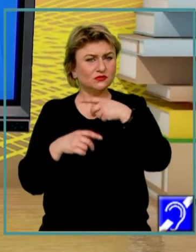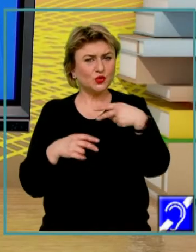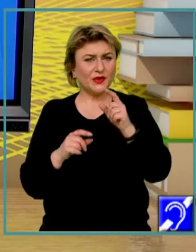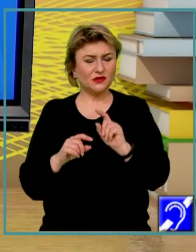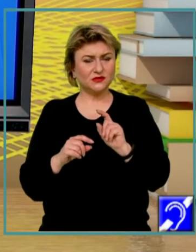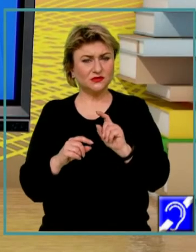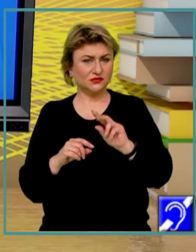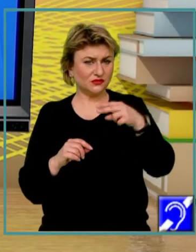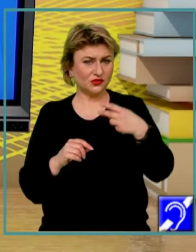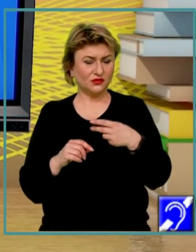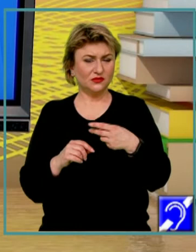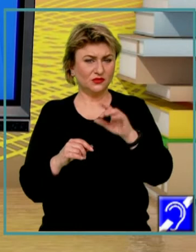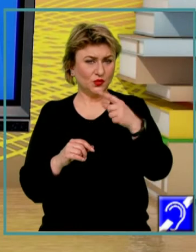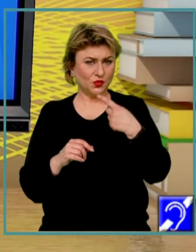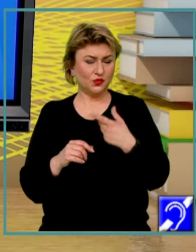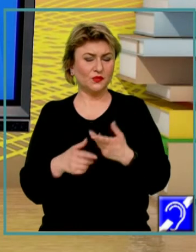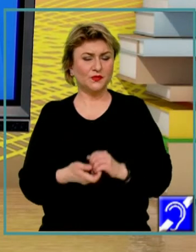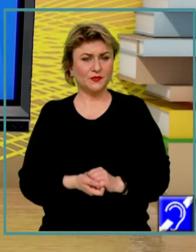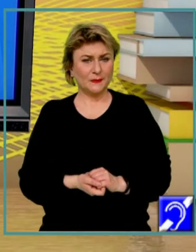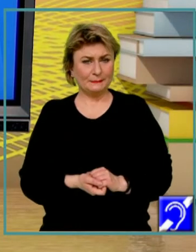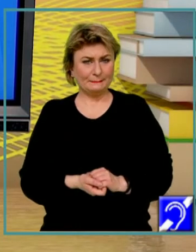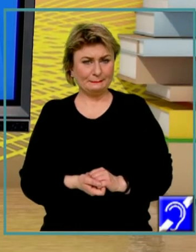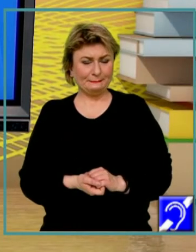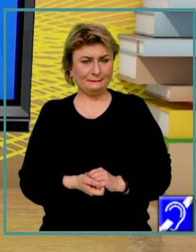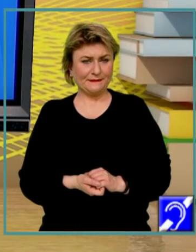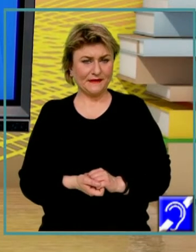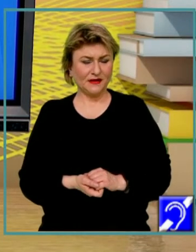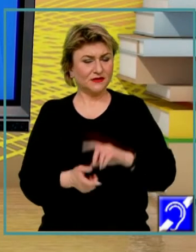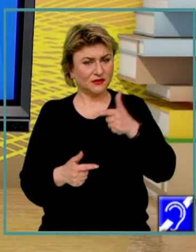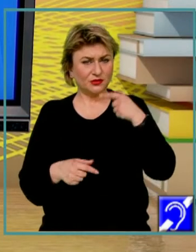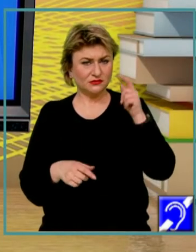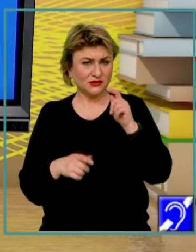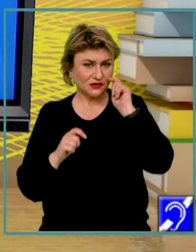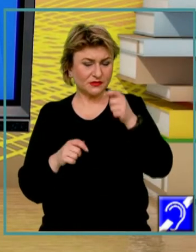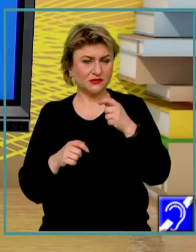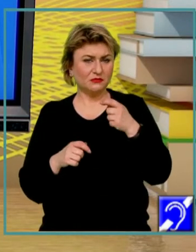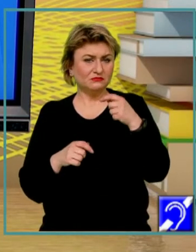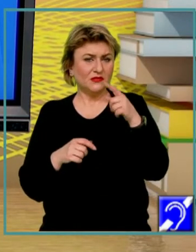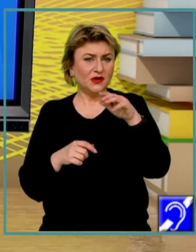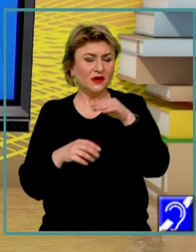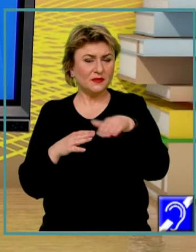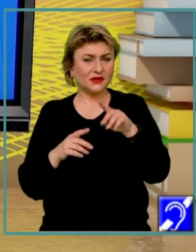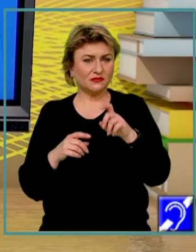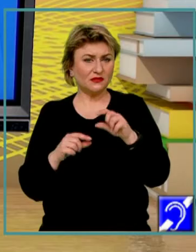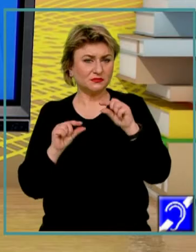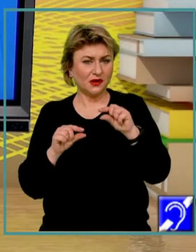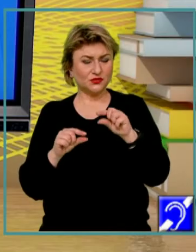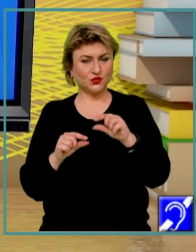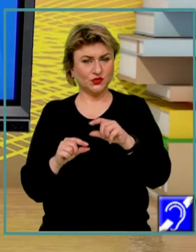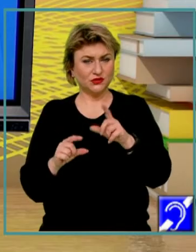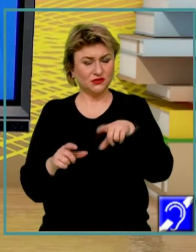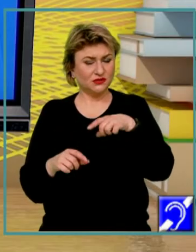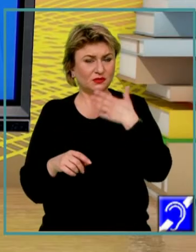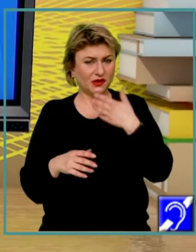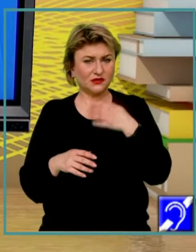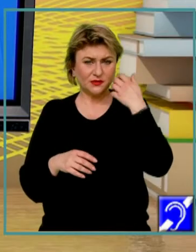subiectul 2, punctul 2, trebuie să respectăm limita de spațiu. Este păcat să pierdem acest două